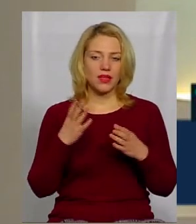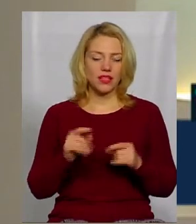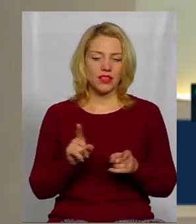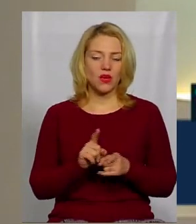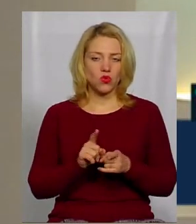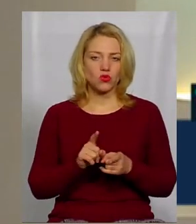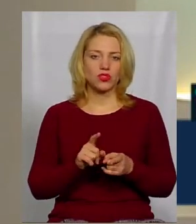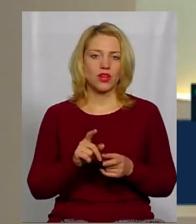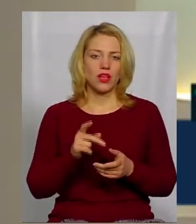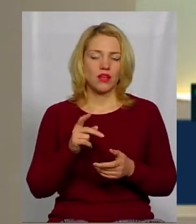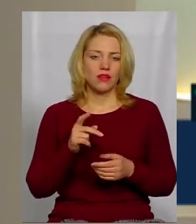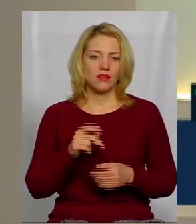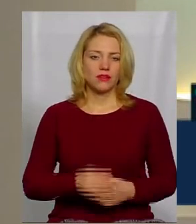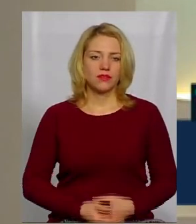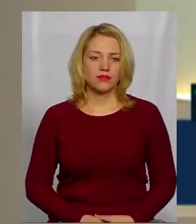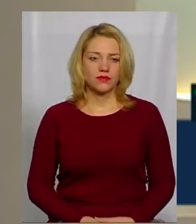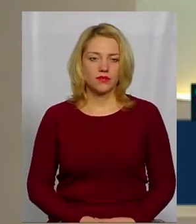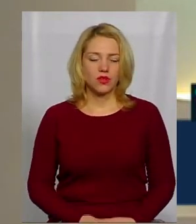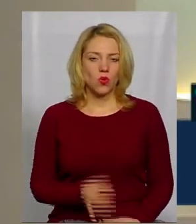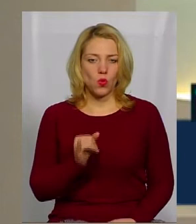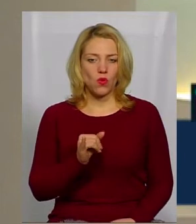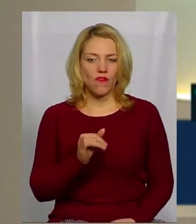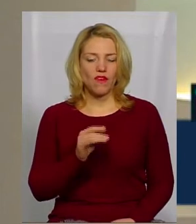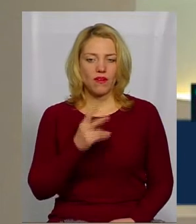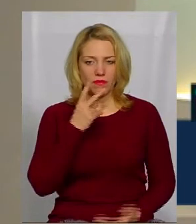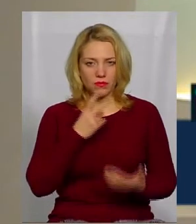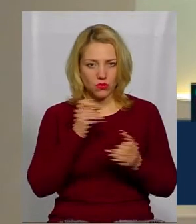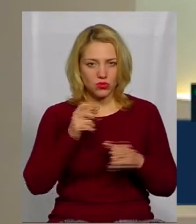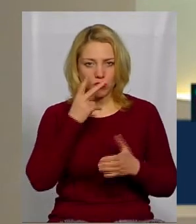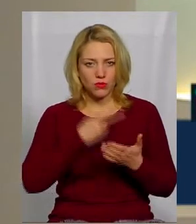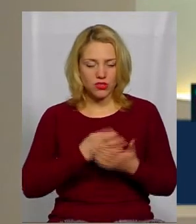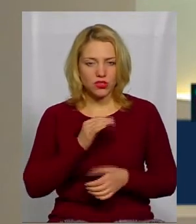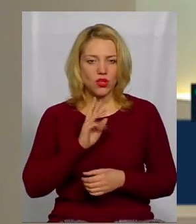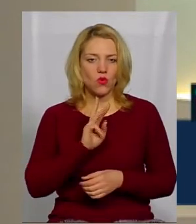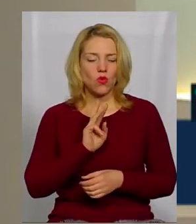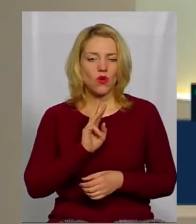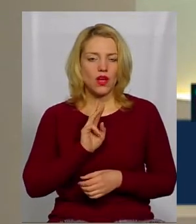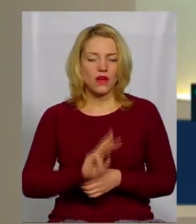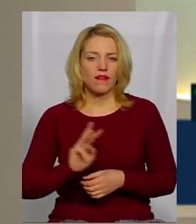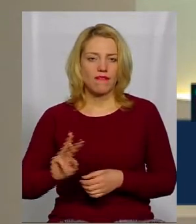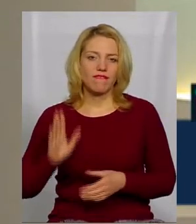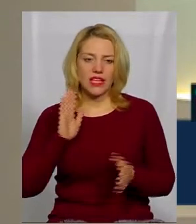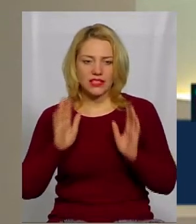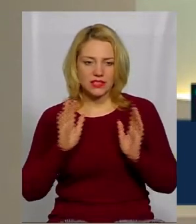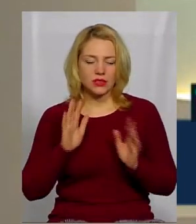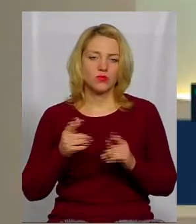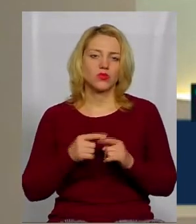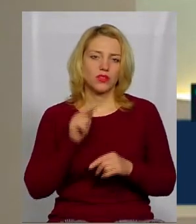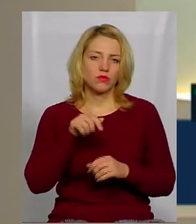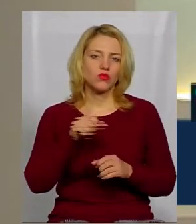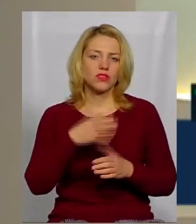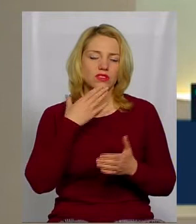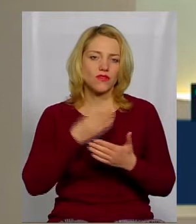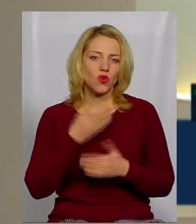транслюється у мережі Facebook, на офіційній сторінці UA Поділля. Там ви можете залишати свої